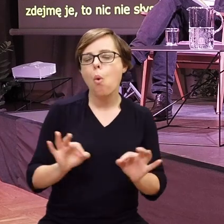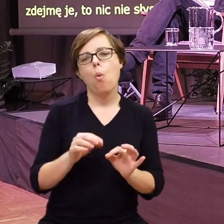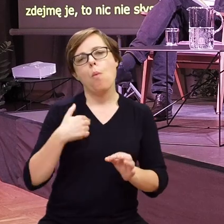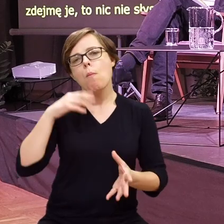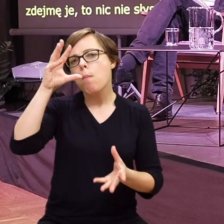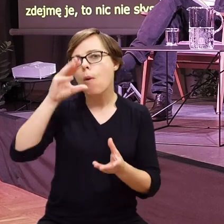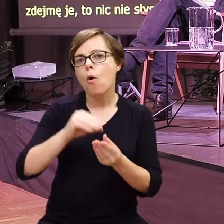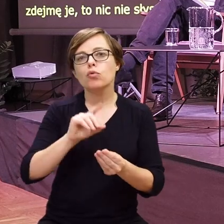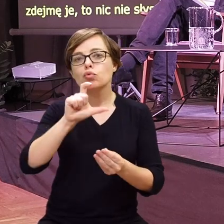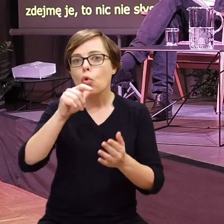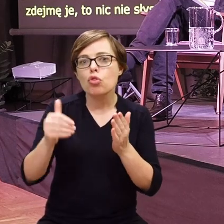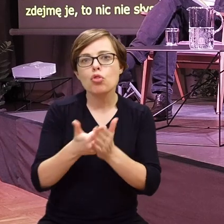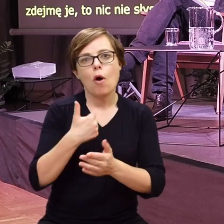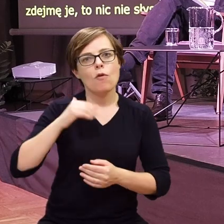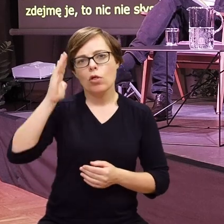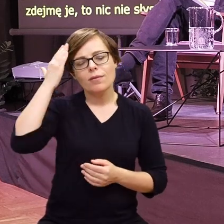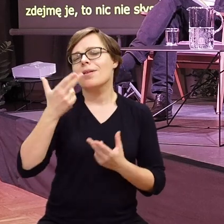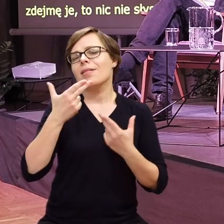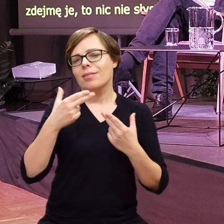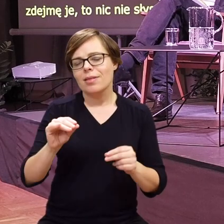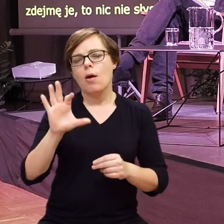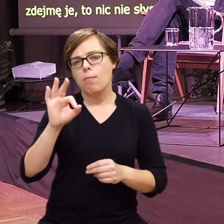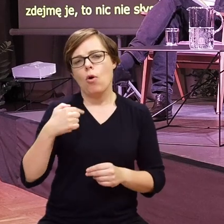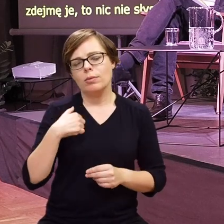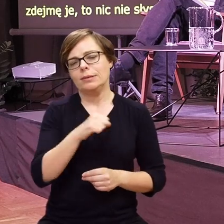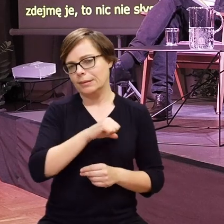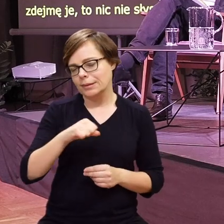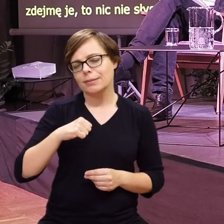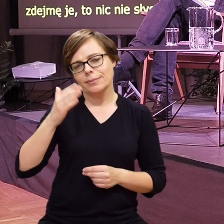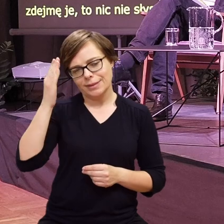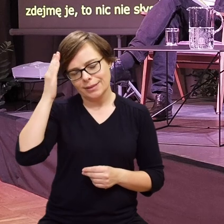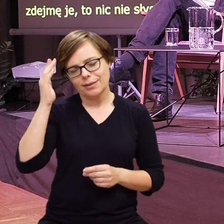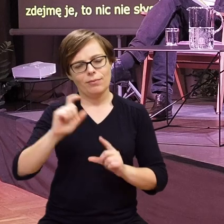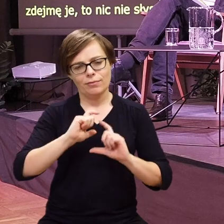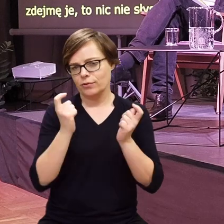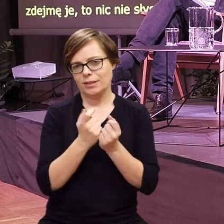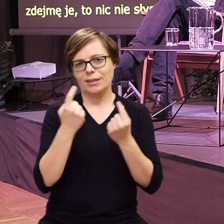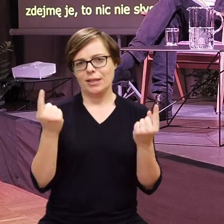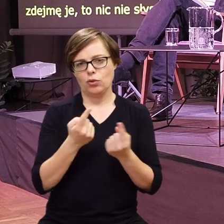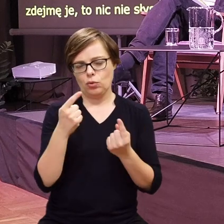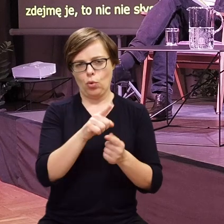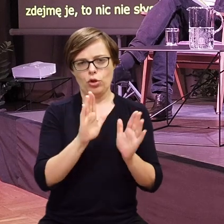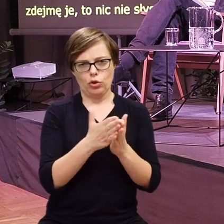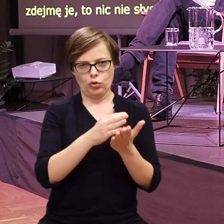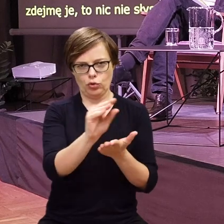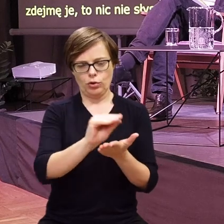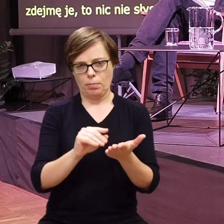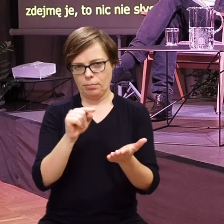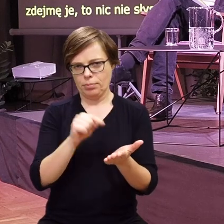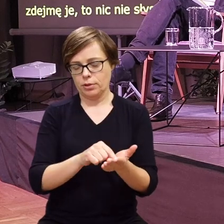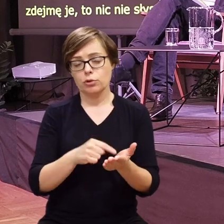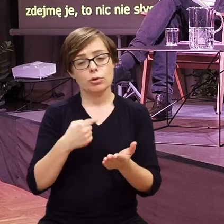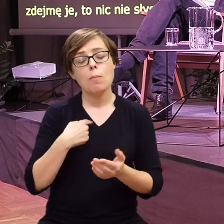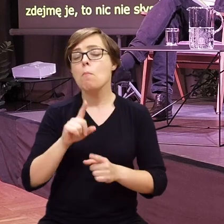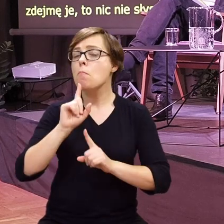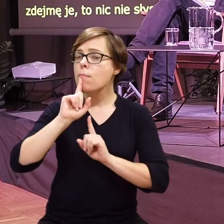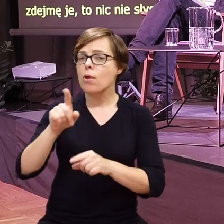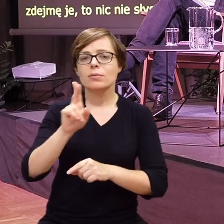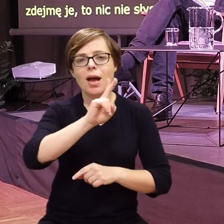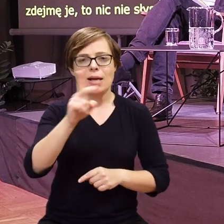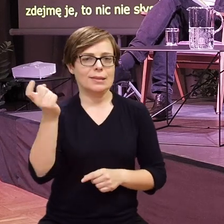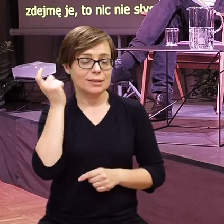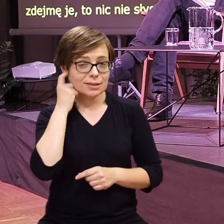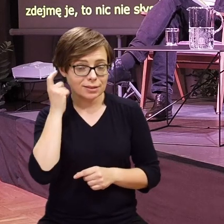podsumowując, nic nowego się nie dowiedziałem, bo sam znam wszystkie sytuacje w książce opisane. Polecam każdemu